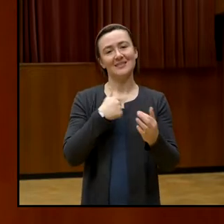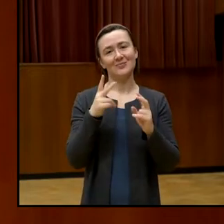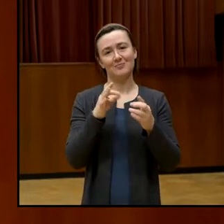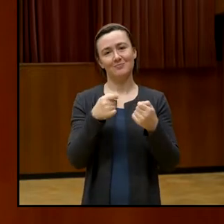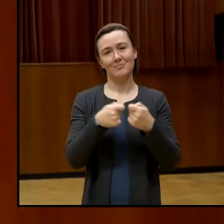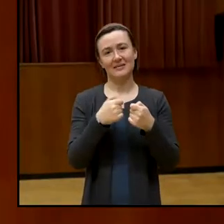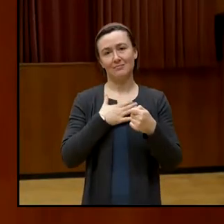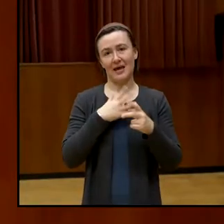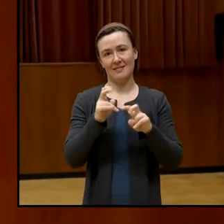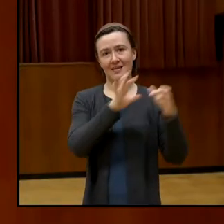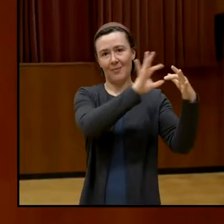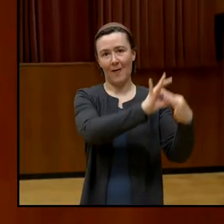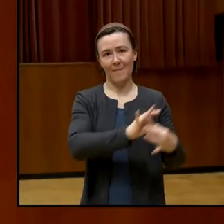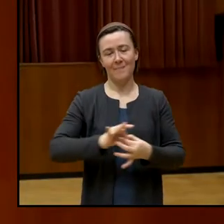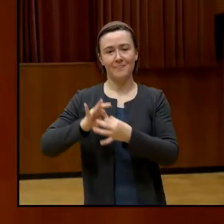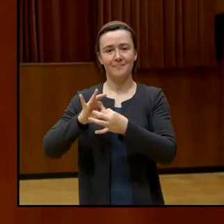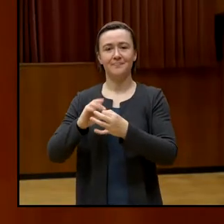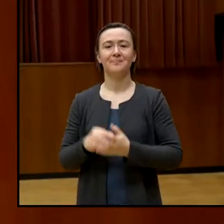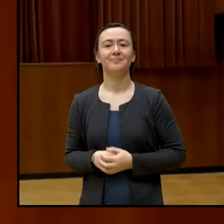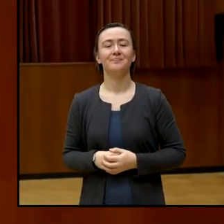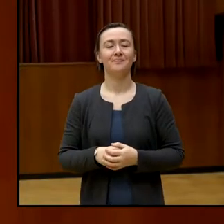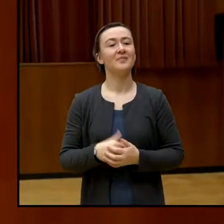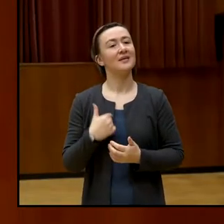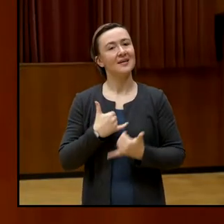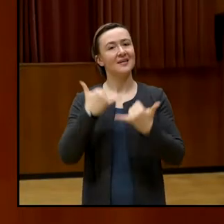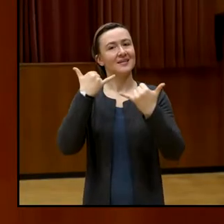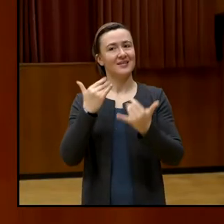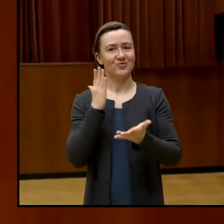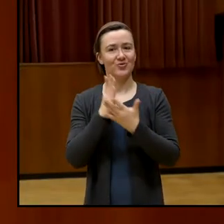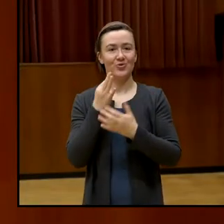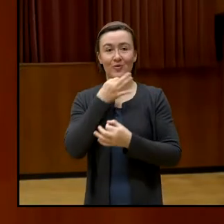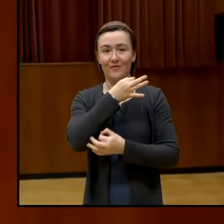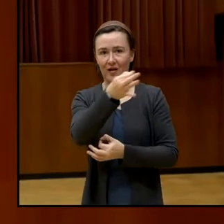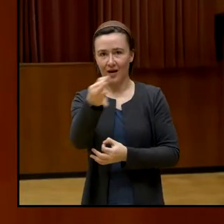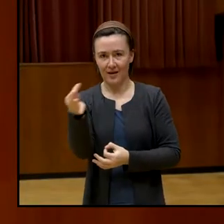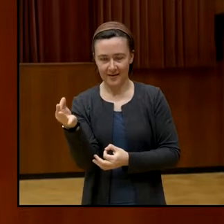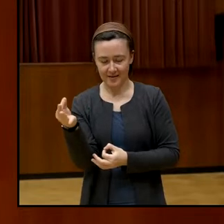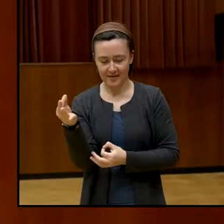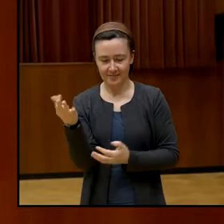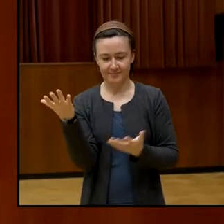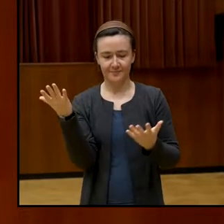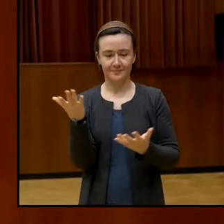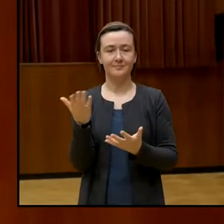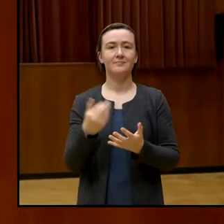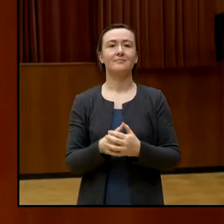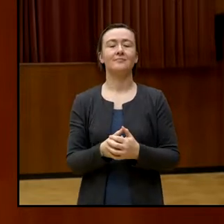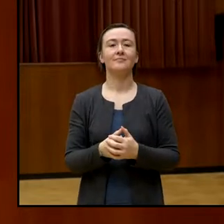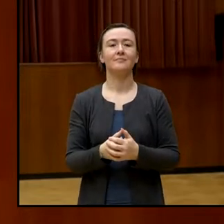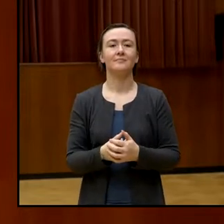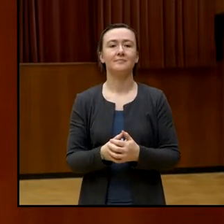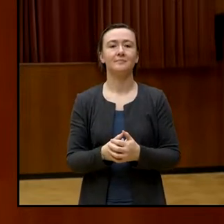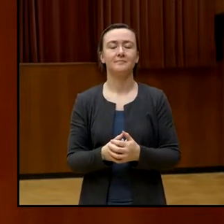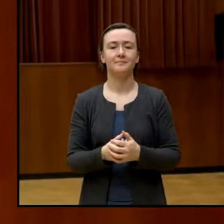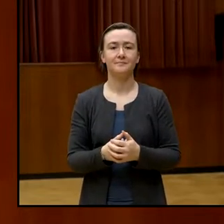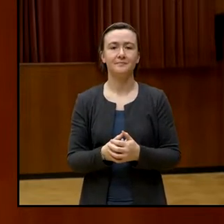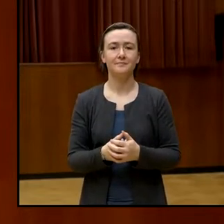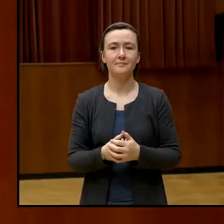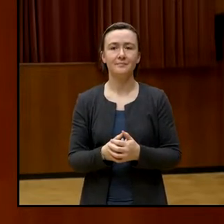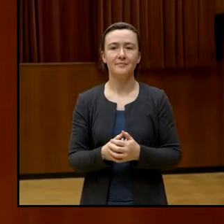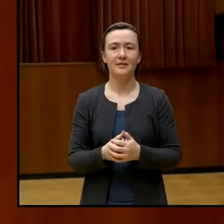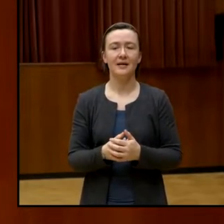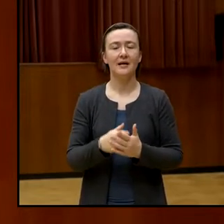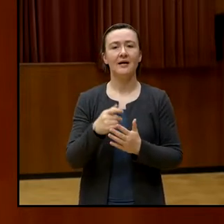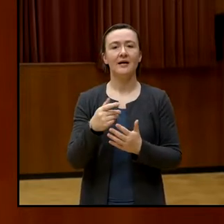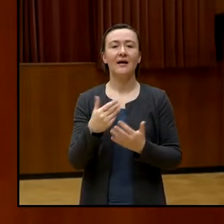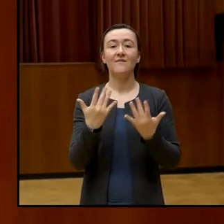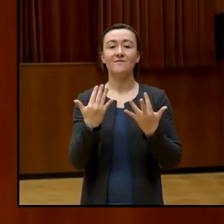Thema. Ich stelle gleich die Frage dazu, wie viele Einwohnerinnen und Einwohner im